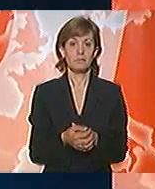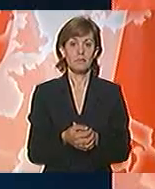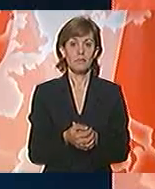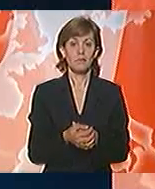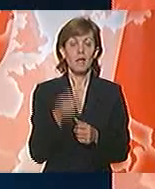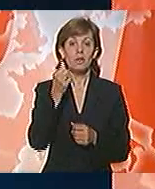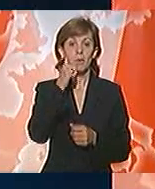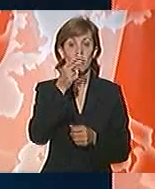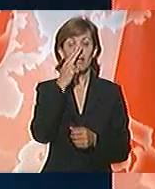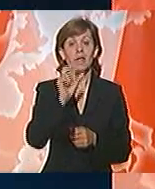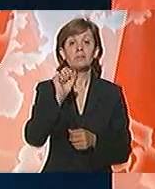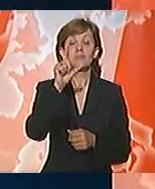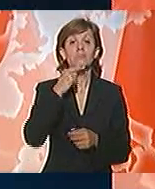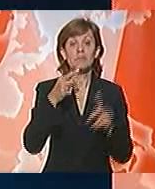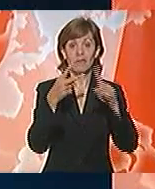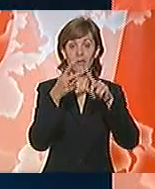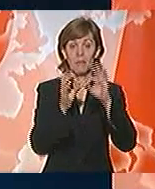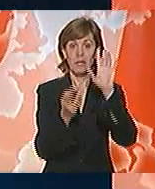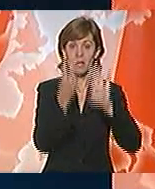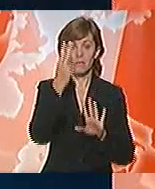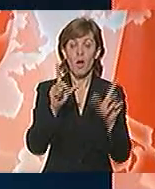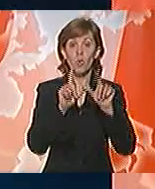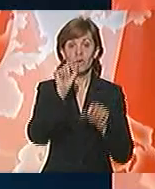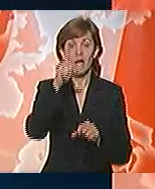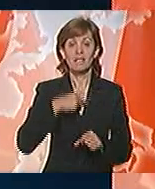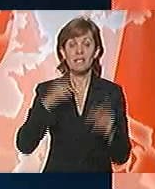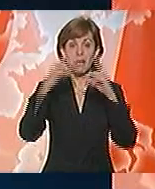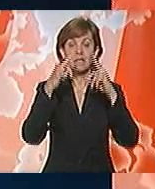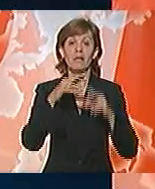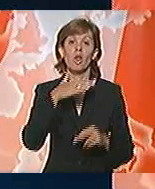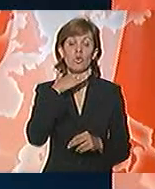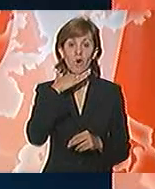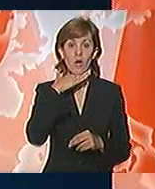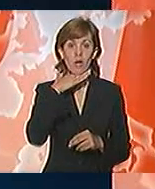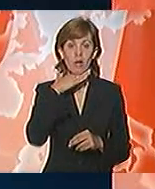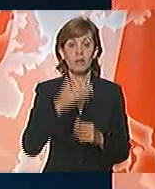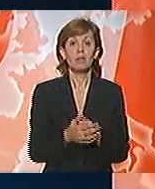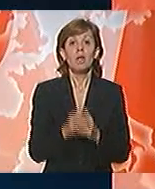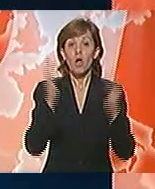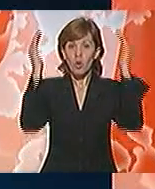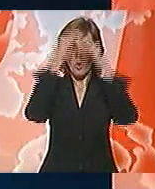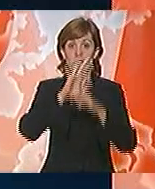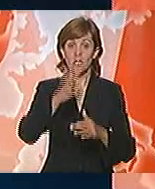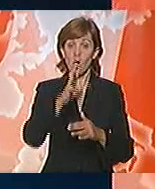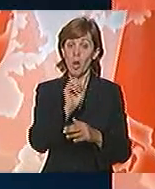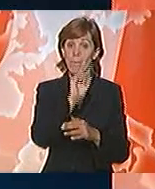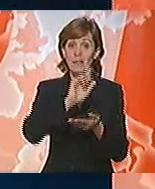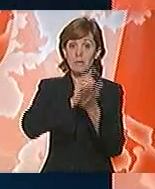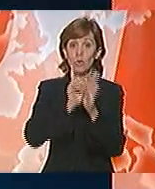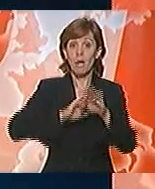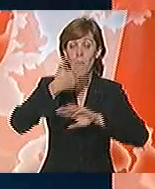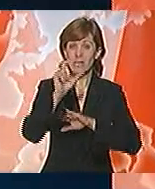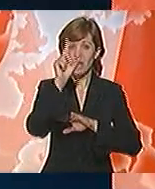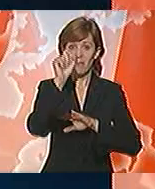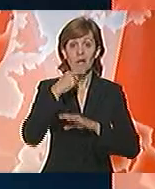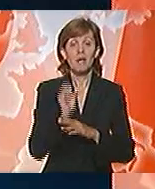Dobar dan, gledajte vesti televizije B92 u podne. Ja sam Aleksandra Godfra. Noćas oko 15 minuta posle